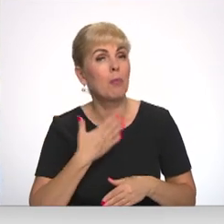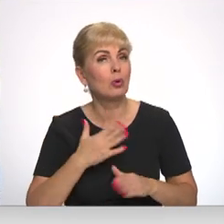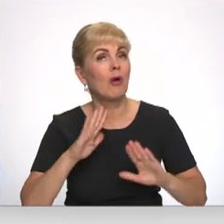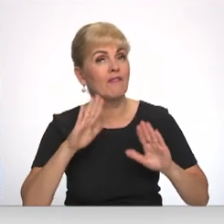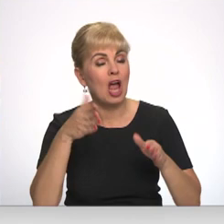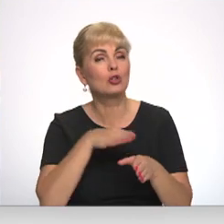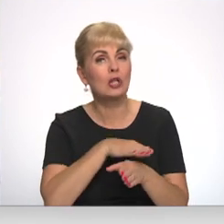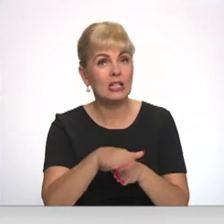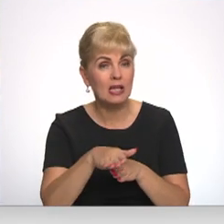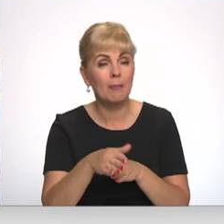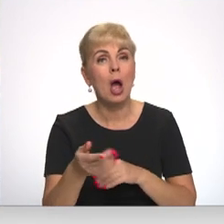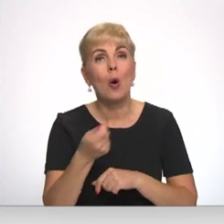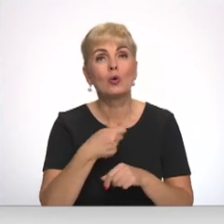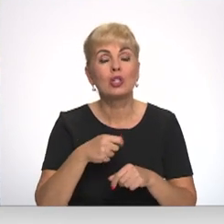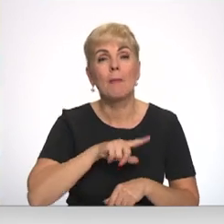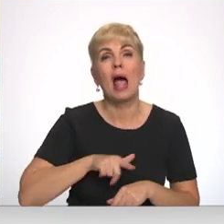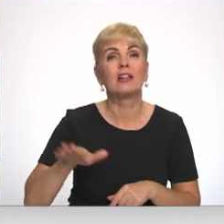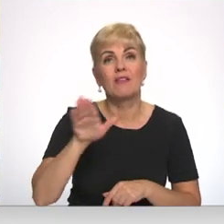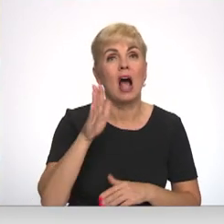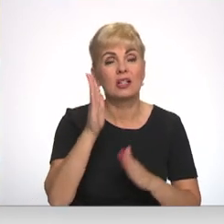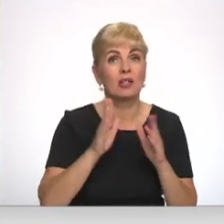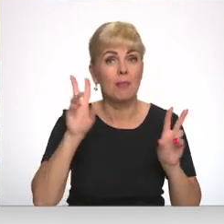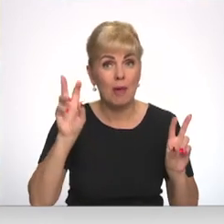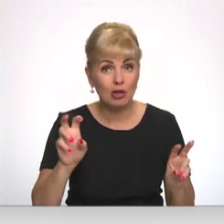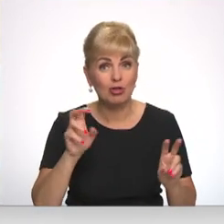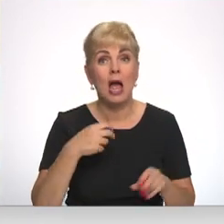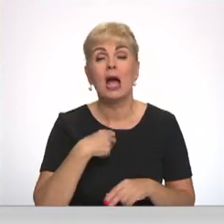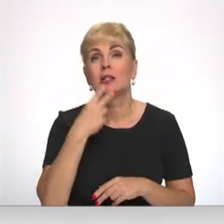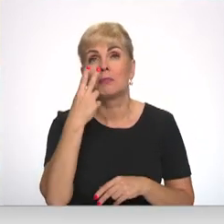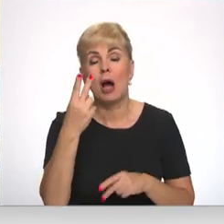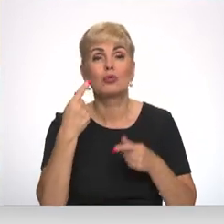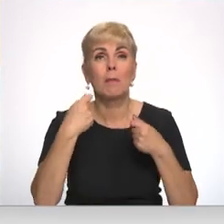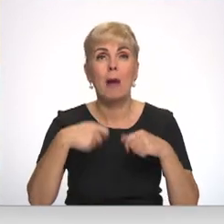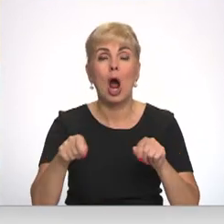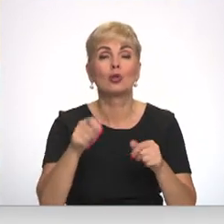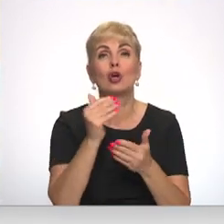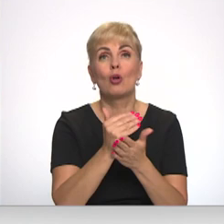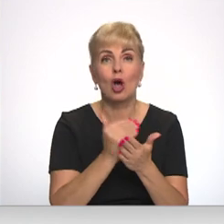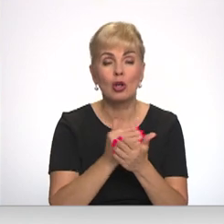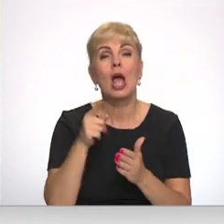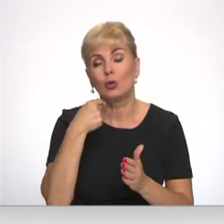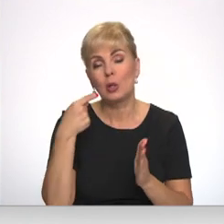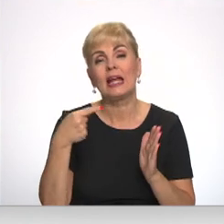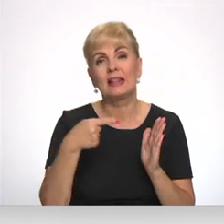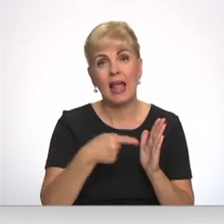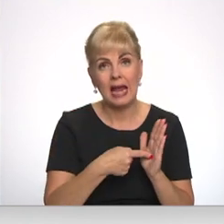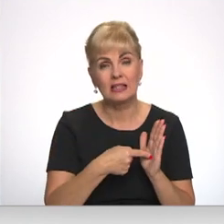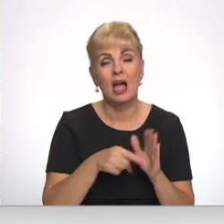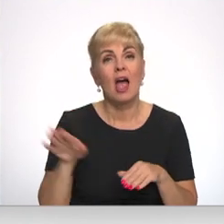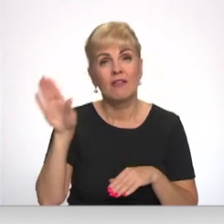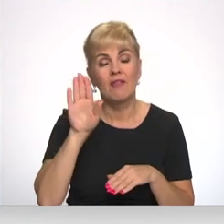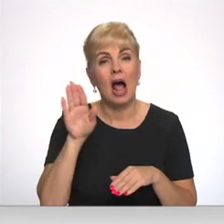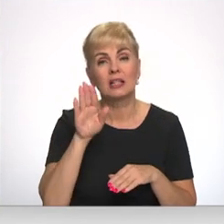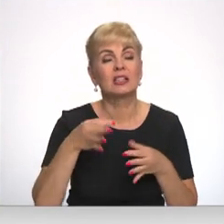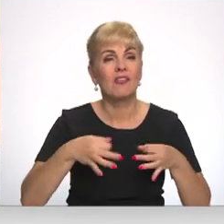varētu īstenot uzņēmums Latvijas valsts mēži. Cik apskatīvošos pārdošanas nosacījumus, tur ir minēts, ka tas ir valsts